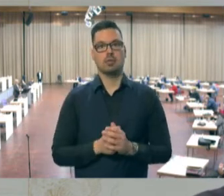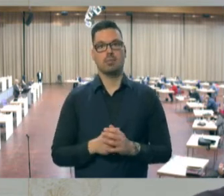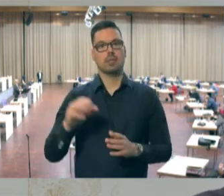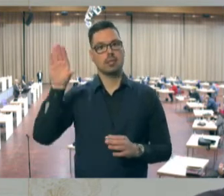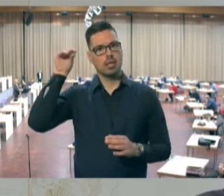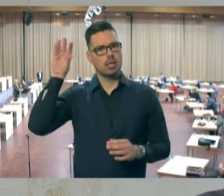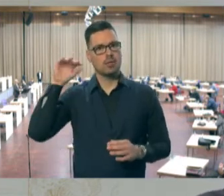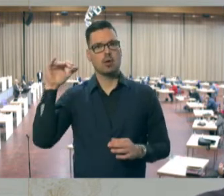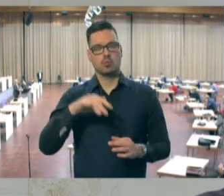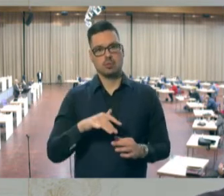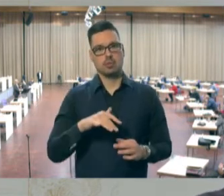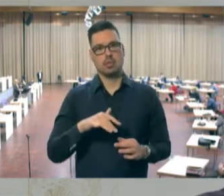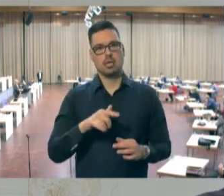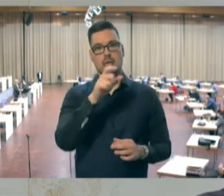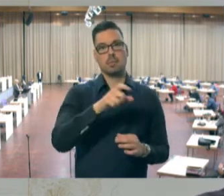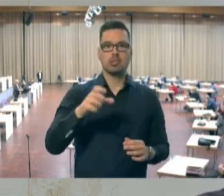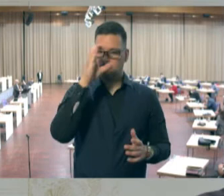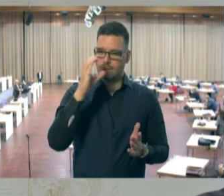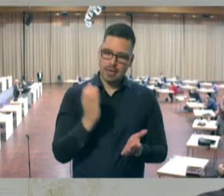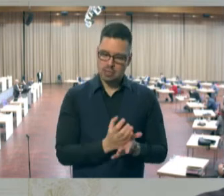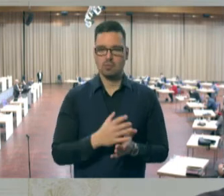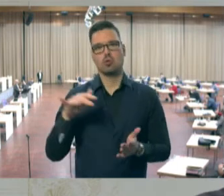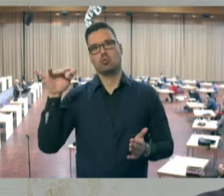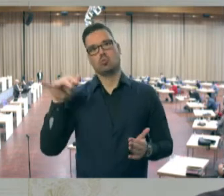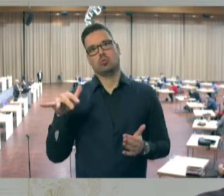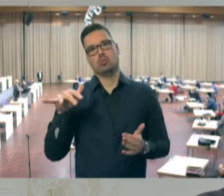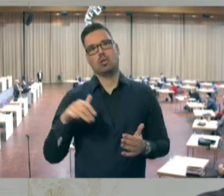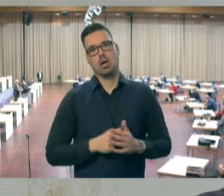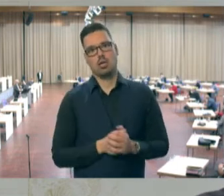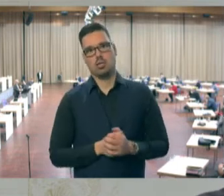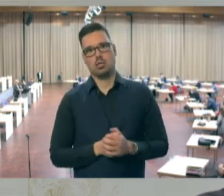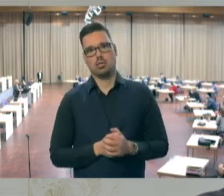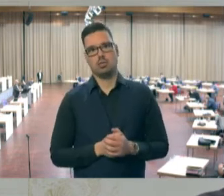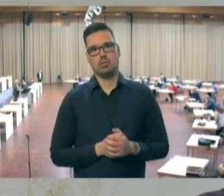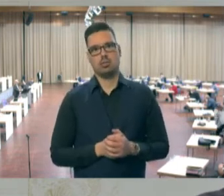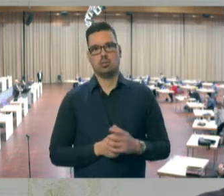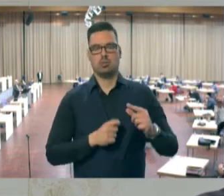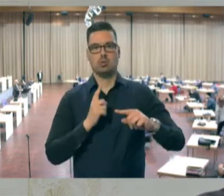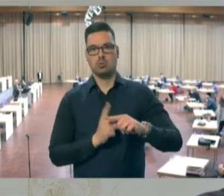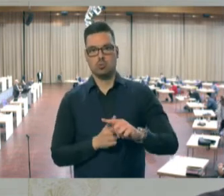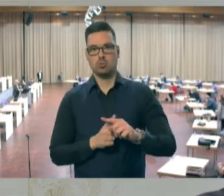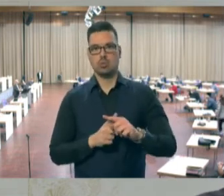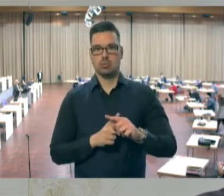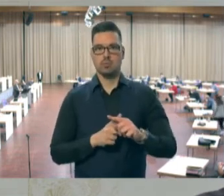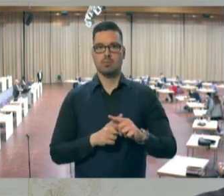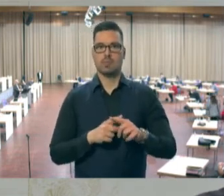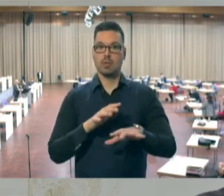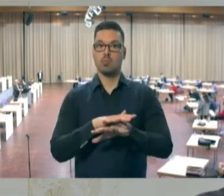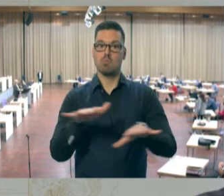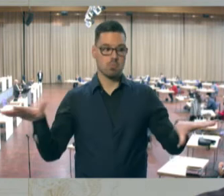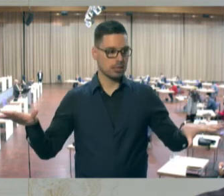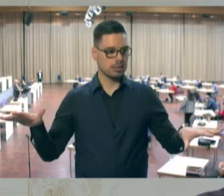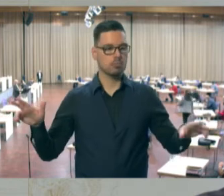Erfahrungen die Leute auch verantwortungsvoll mit dieser Freiheit umgehen und wir dadurch die Pandemie auch